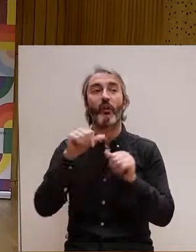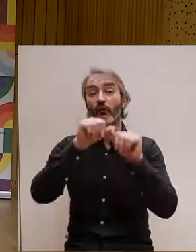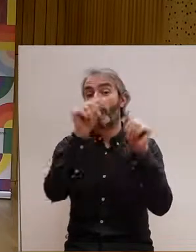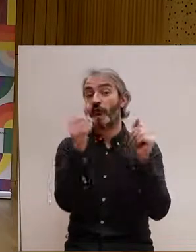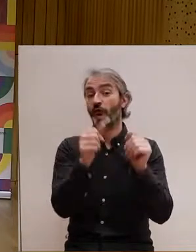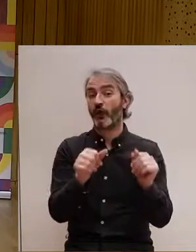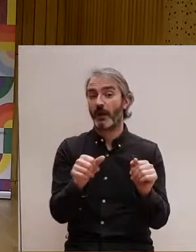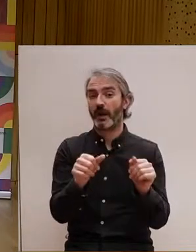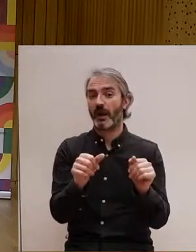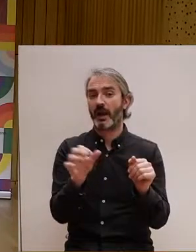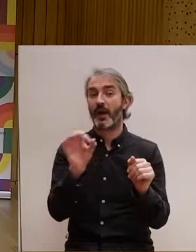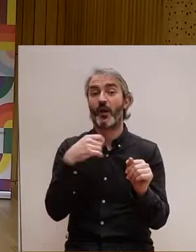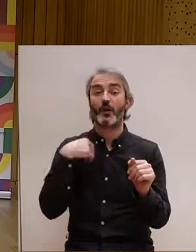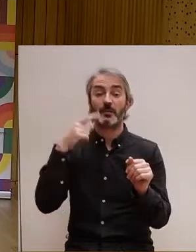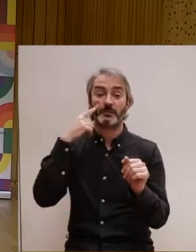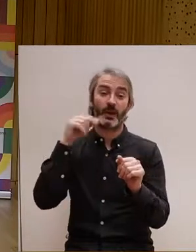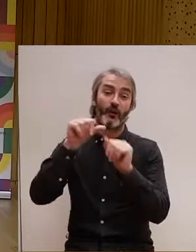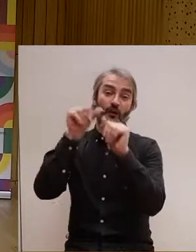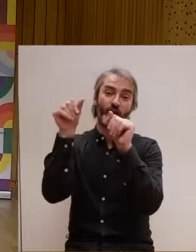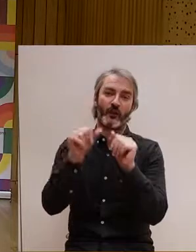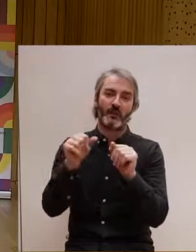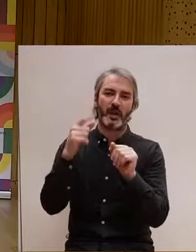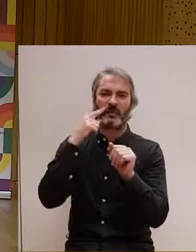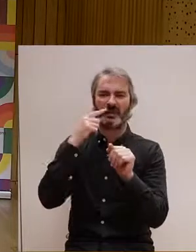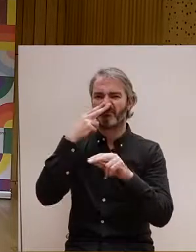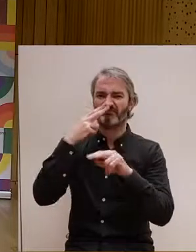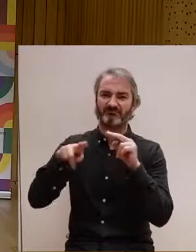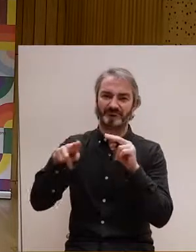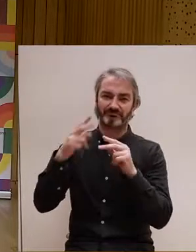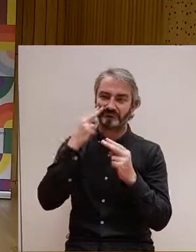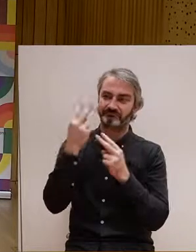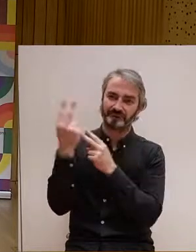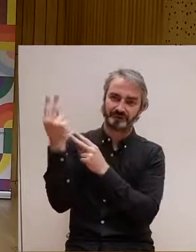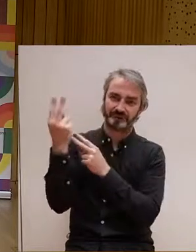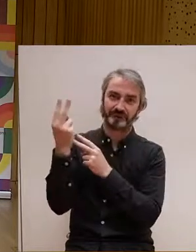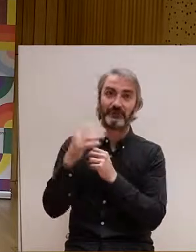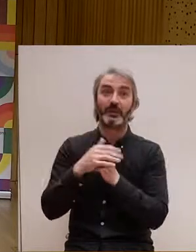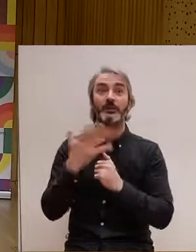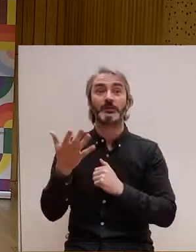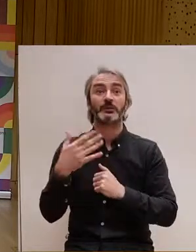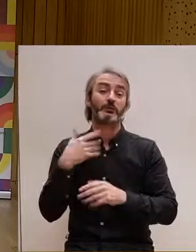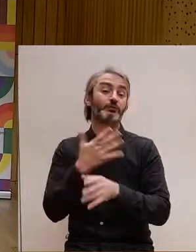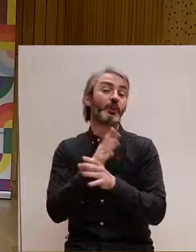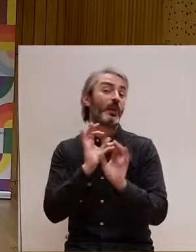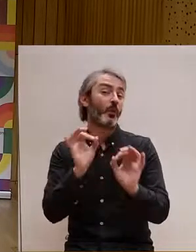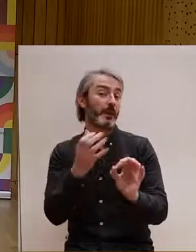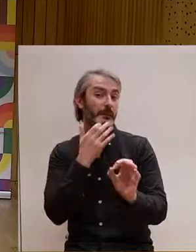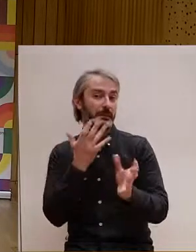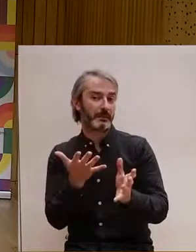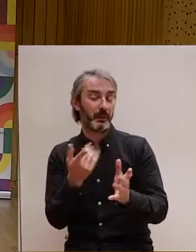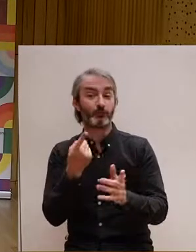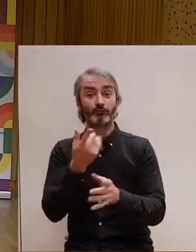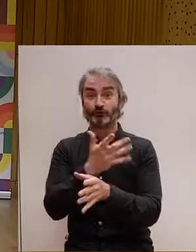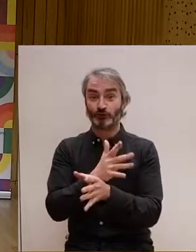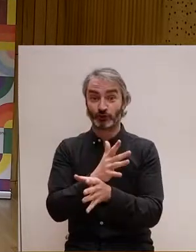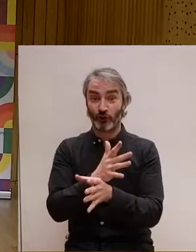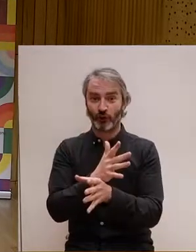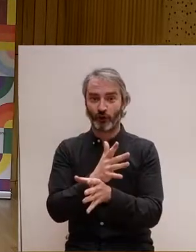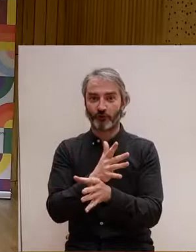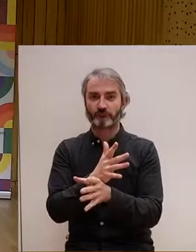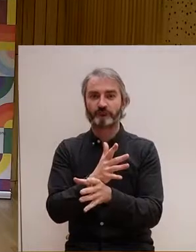o pots veure aquesta forma més abstracta. I una mica amb el joc volíem fer el mateix. Podem tenir un joc